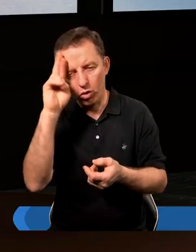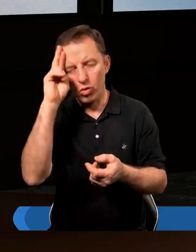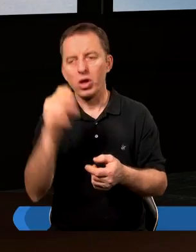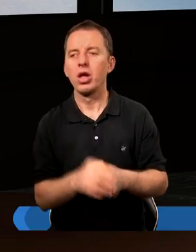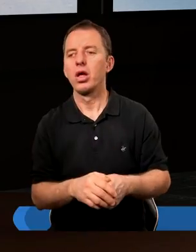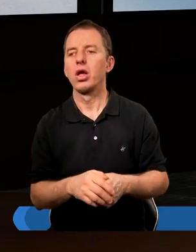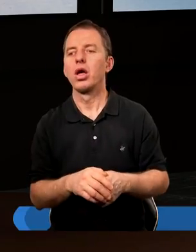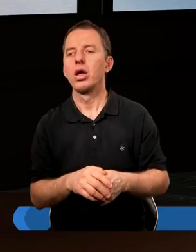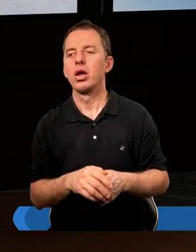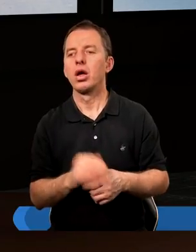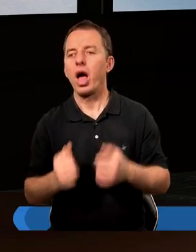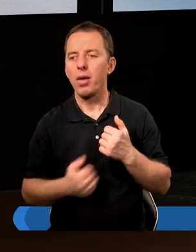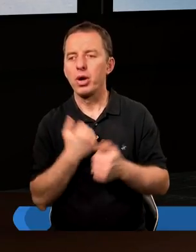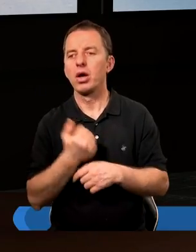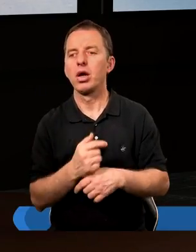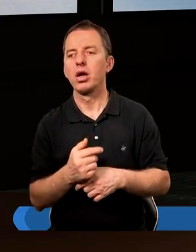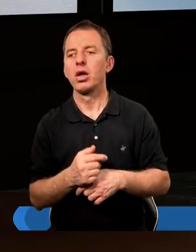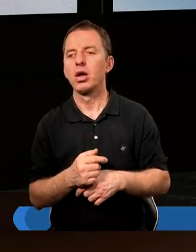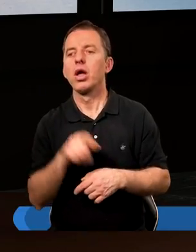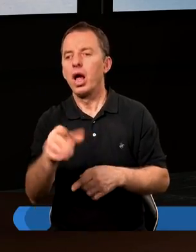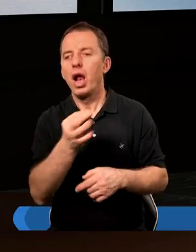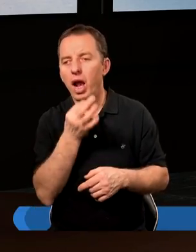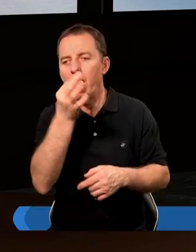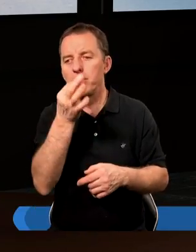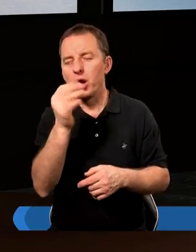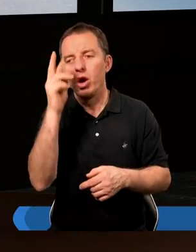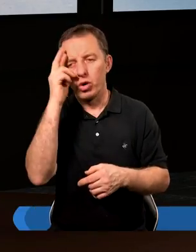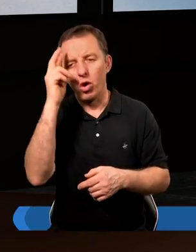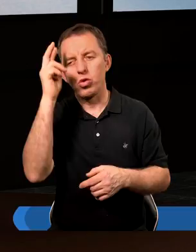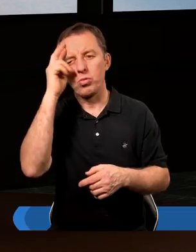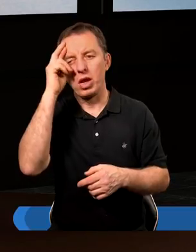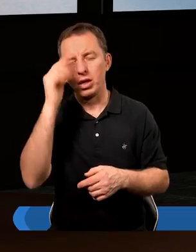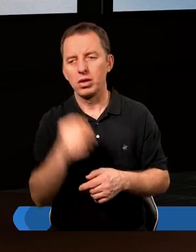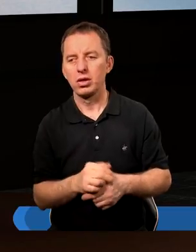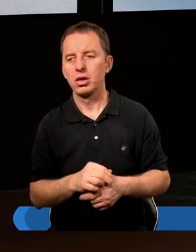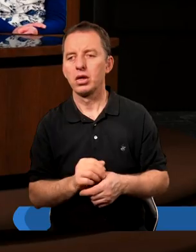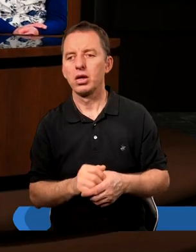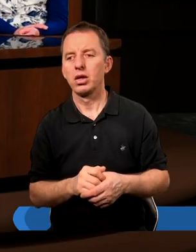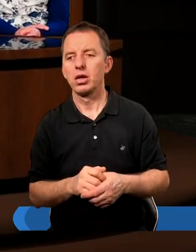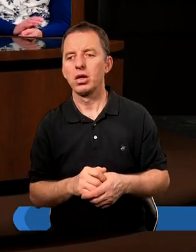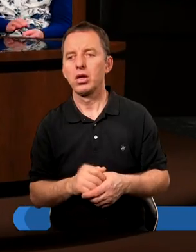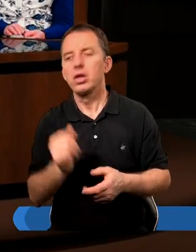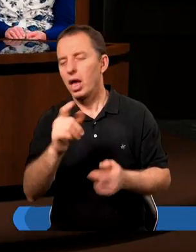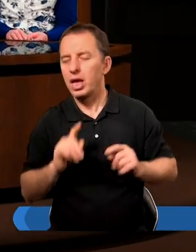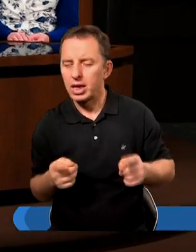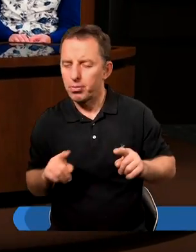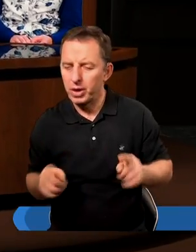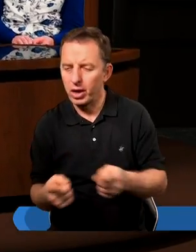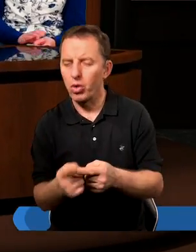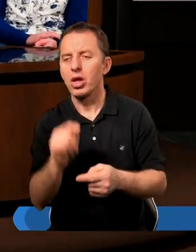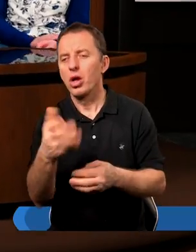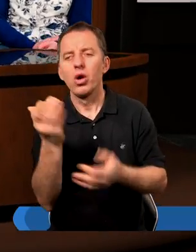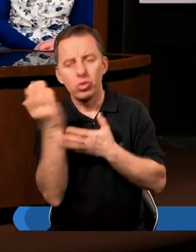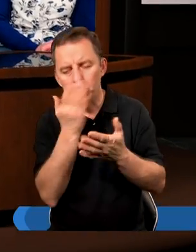Niech Bóg sprawi, żebyśmy my to, coraz lepiej tylko rozumieli, nie coraz mniej. W ogóle Bóg nas inspiruje. Zobaczcie, bo